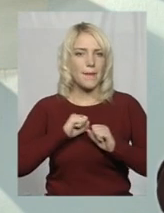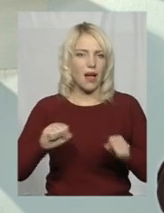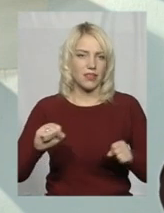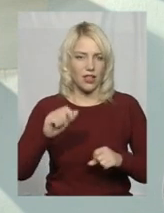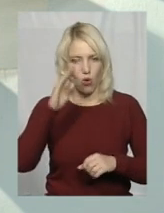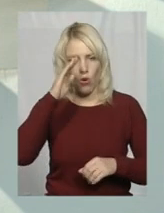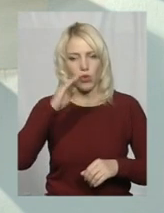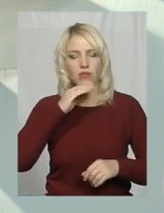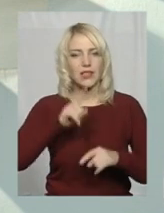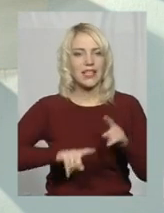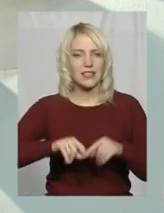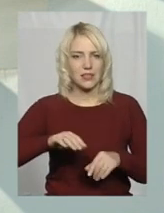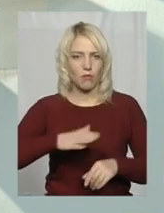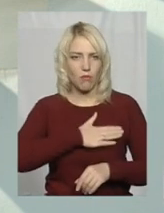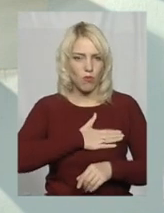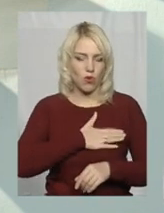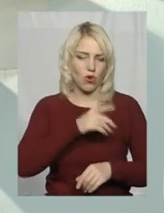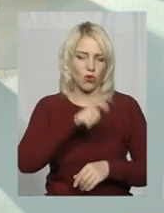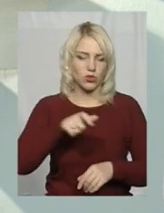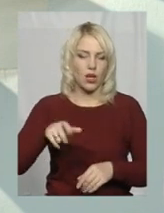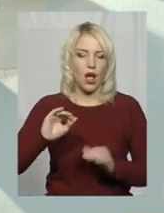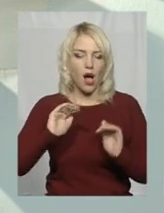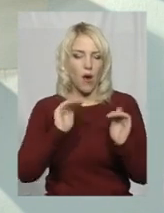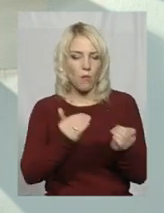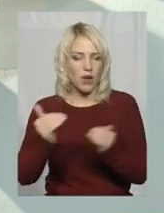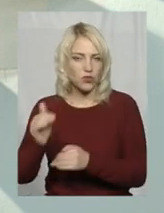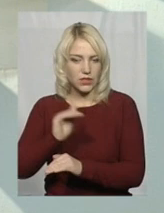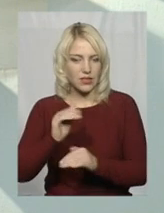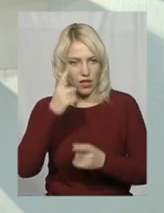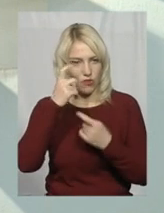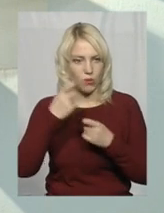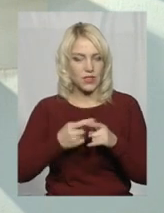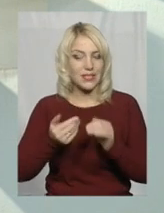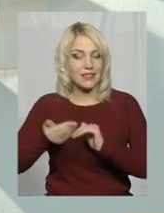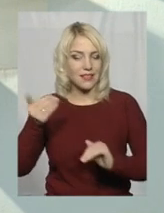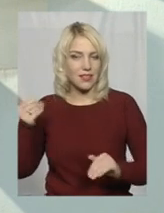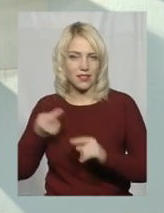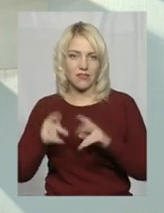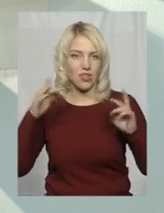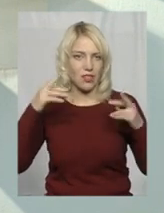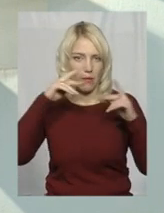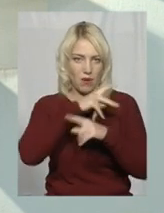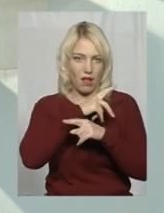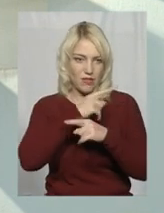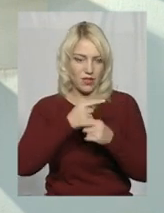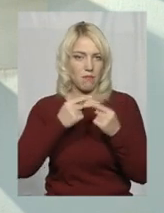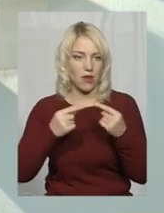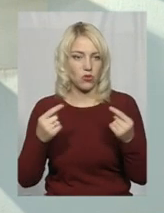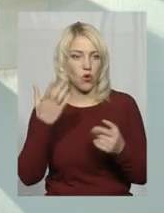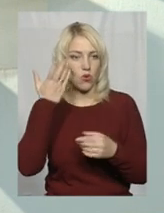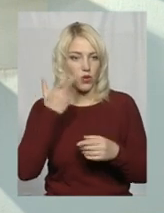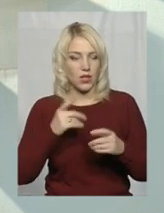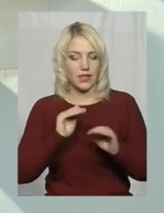учнів. Обмежувати дітей в інформації – це заздалегідь вже неправильний метод. Коли дитина у